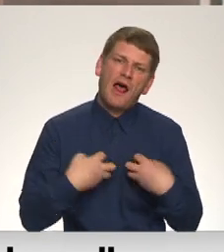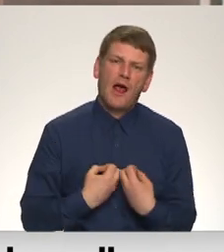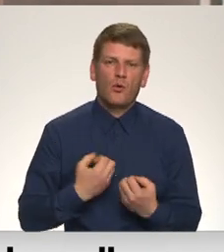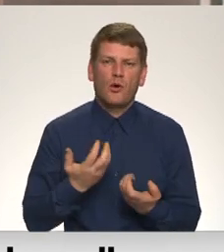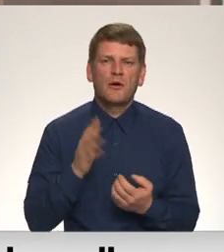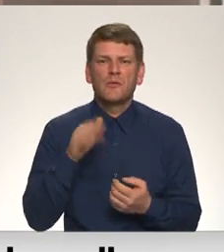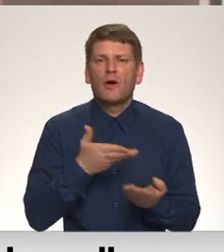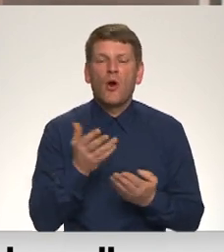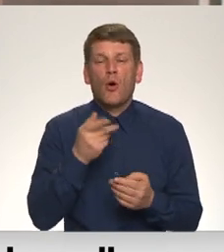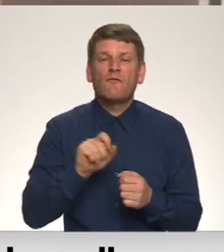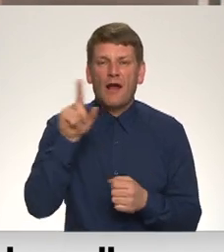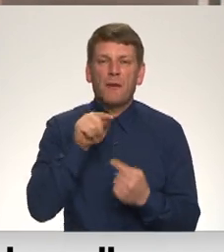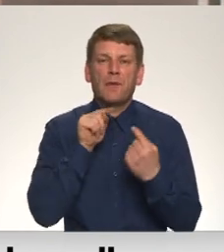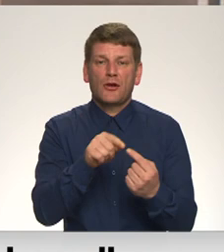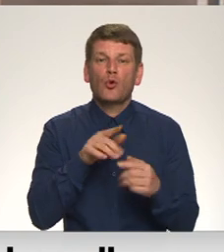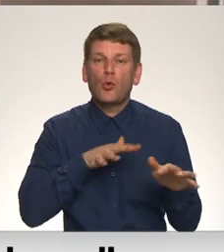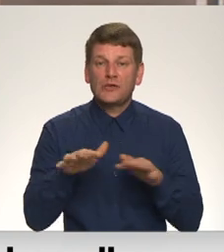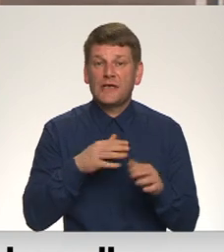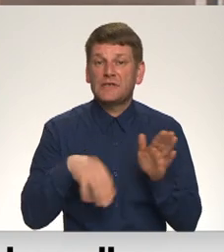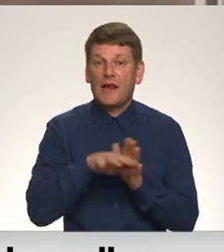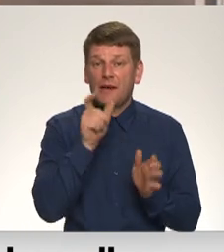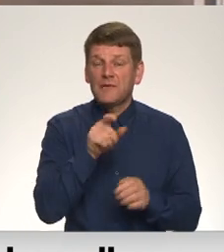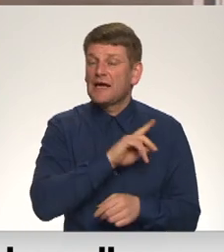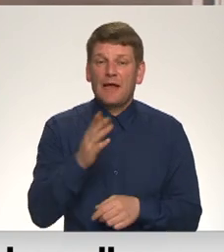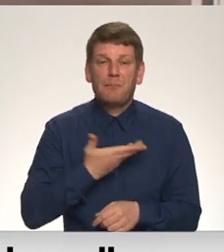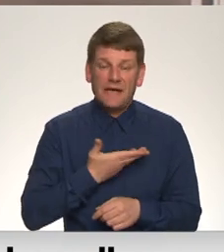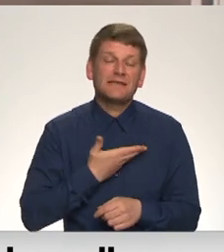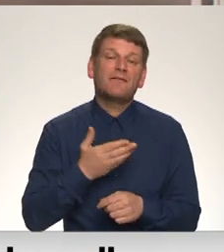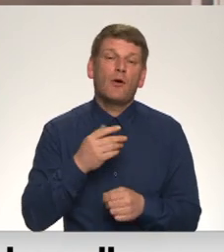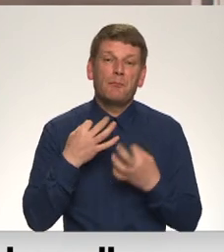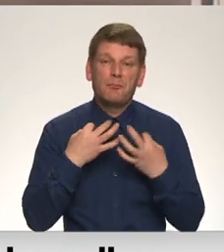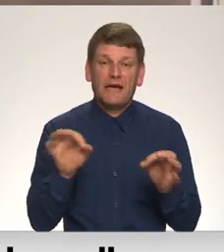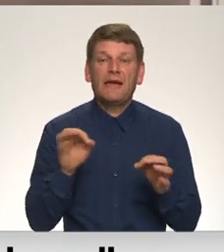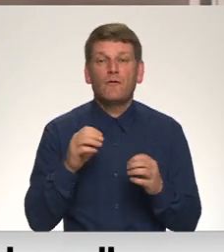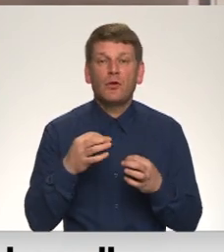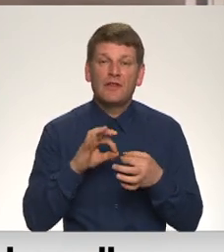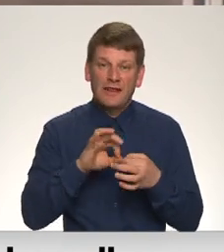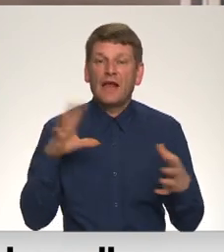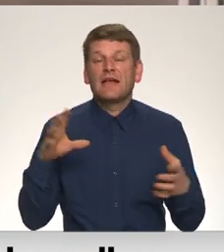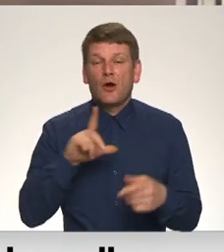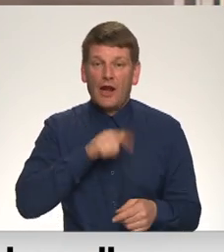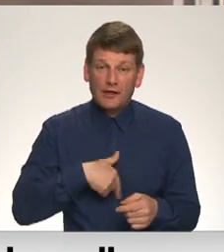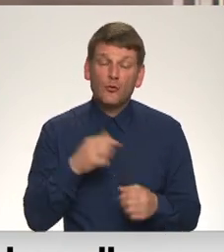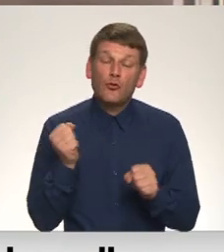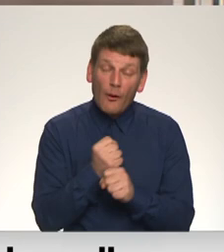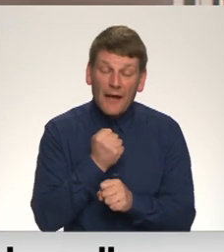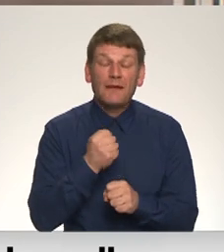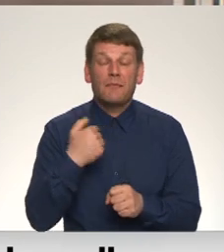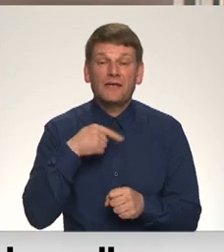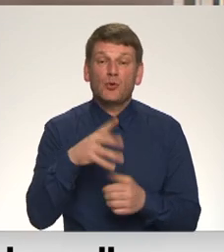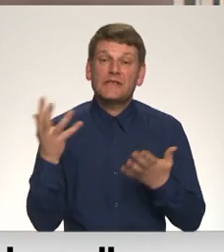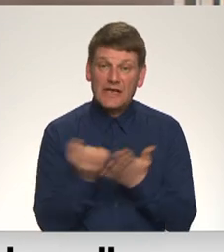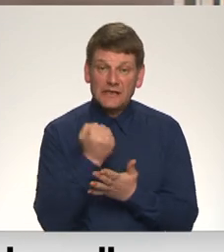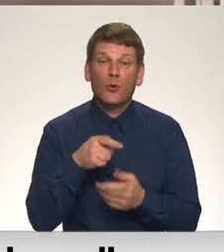Kaut arī vairums pretošanās kustības dalībnieku tā arī nepiedzīvoja brīvu un neatkarīgi Latviju par ko cīnījās. Bet tomēr mēs to esam sasnieguši, un